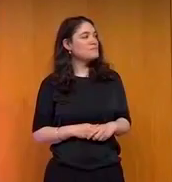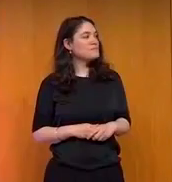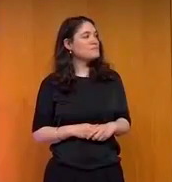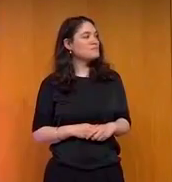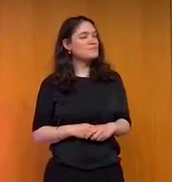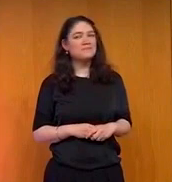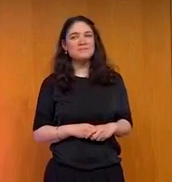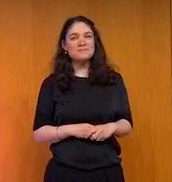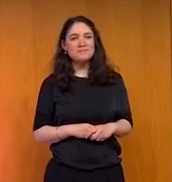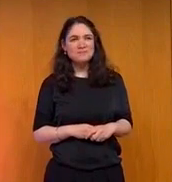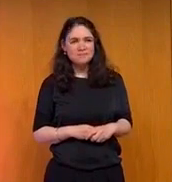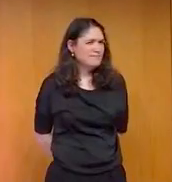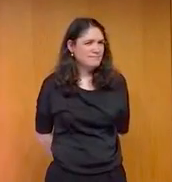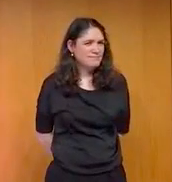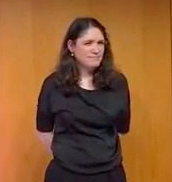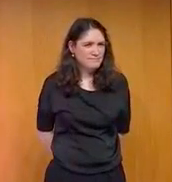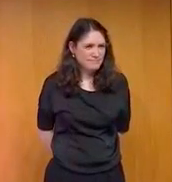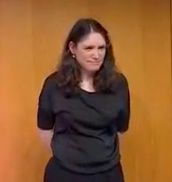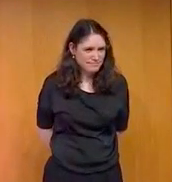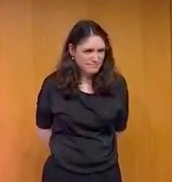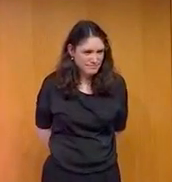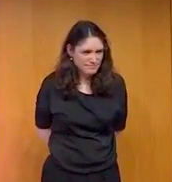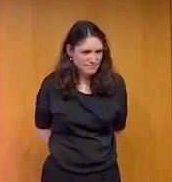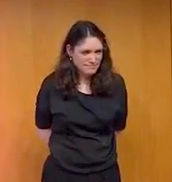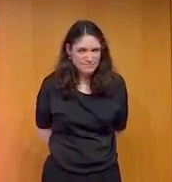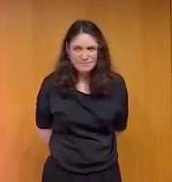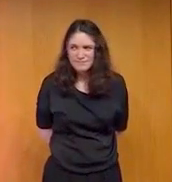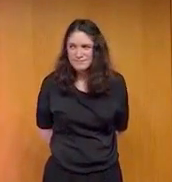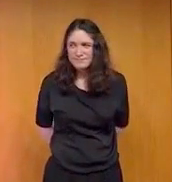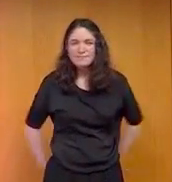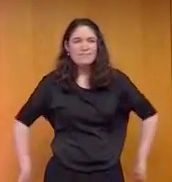! Est-ce que quelqu'un y arrive ? Non !